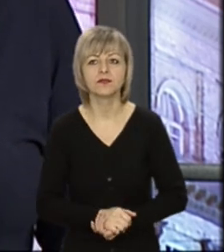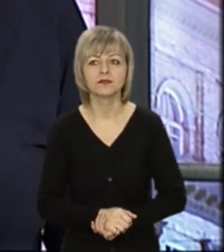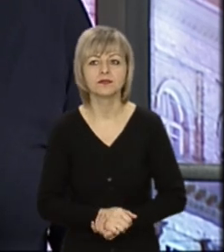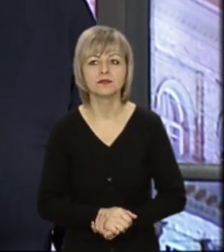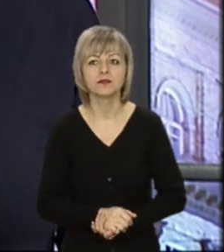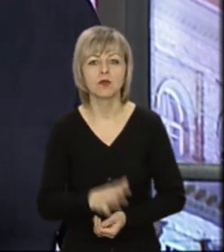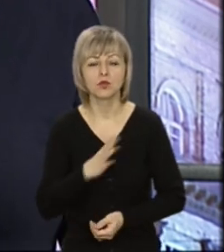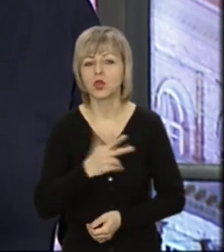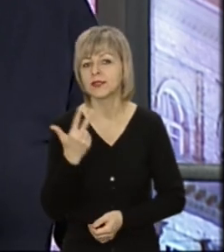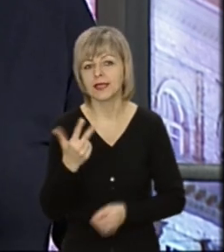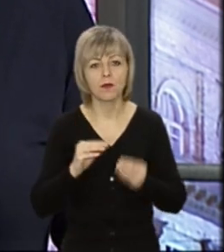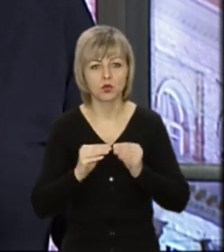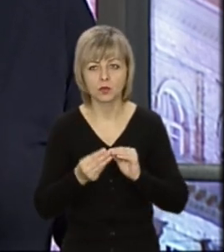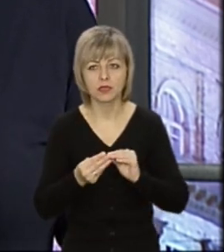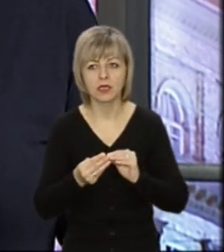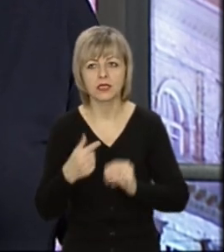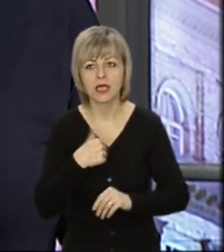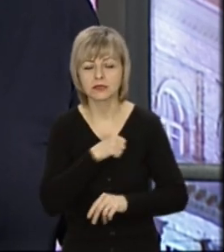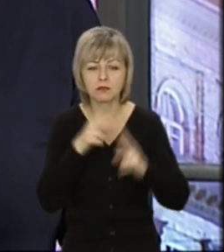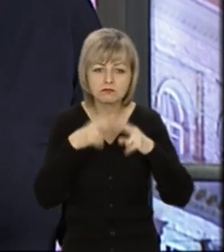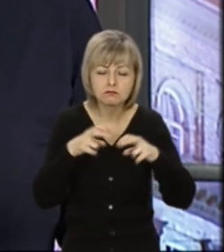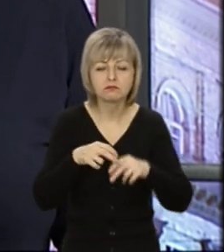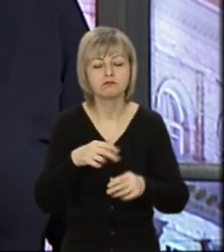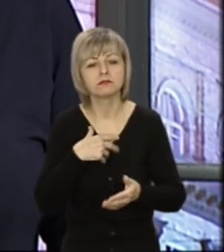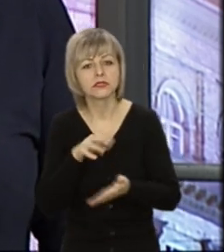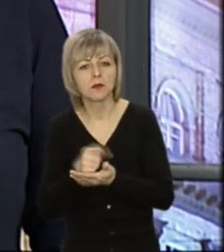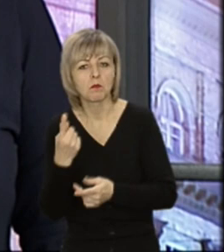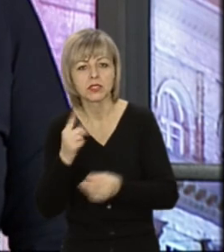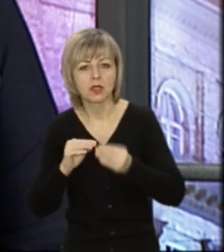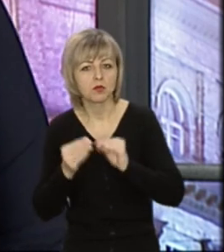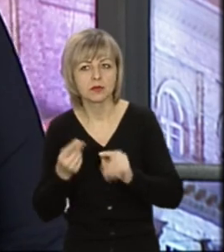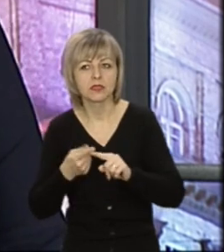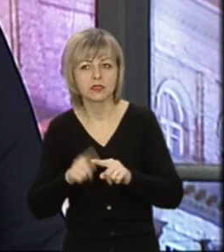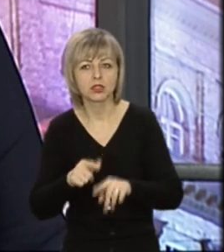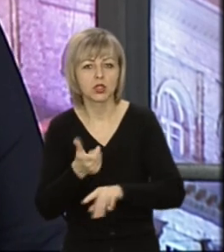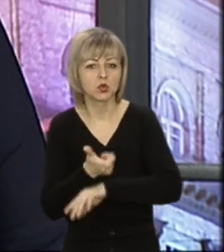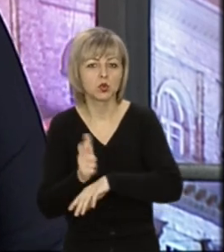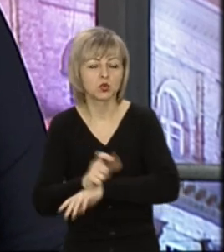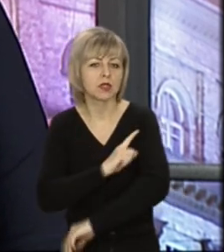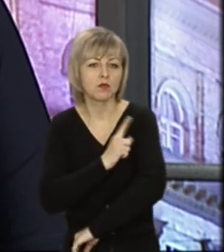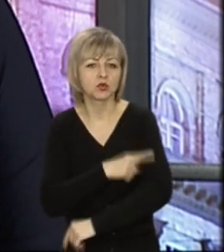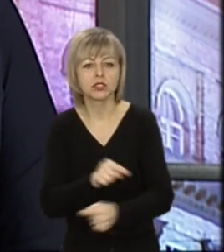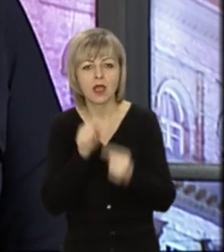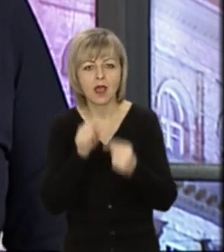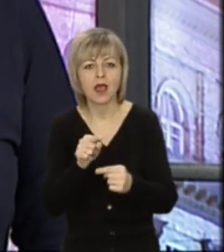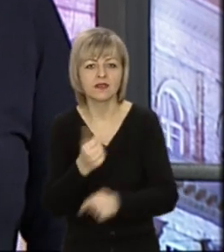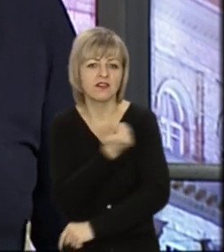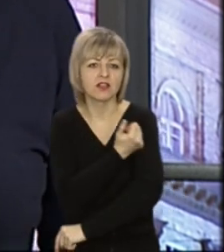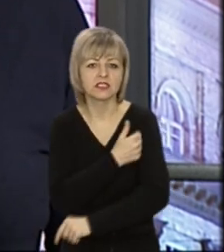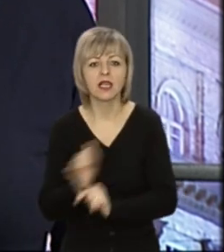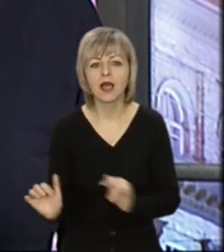три проблеми, бо я їх вивчала, займалася. Перша проблема, звичайно, це дуже потужна антивакцинальна кампанія